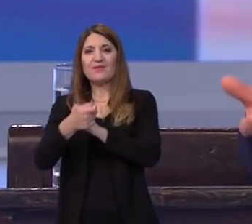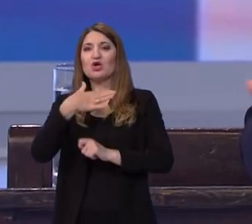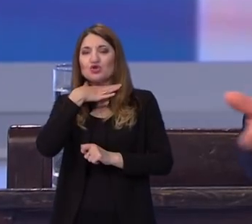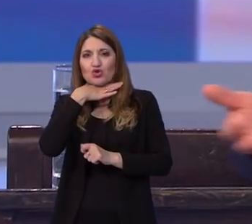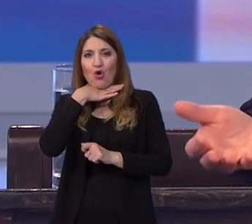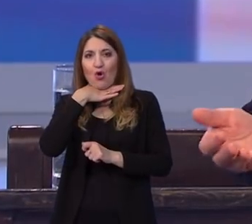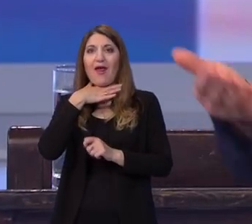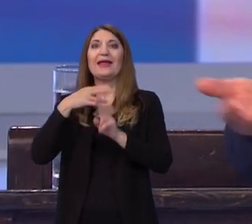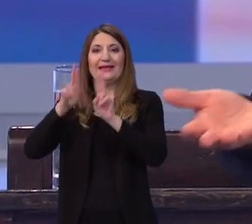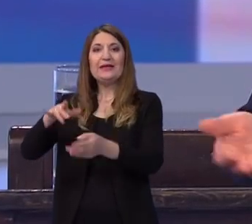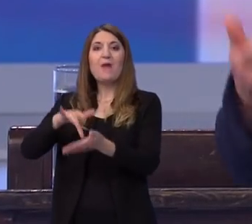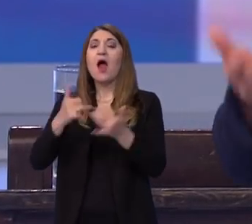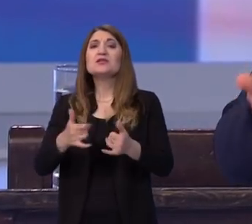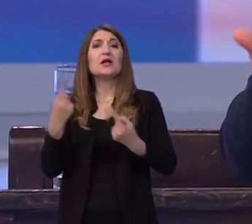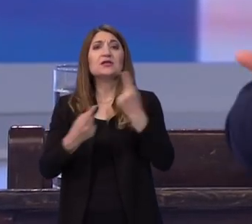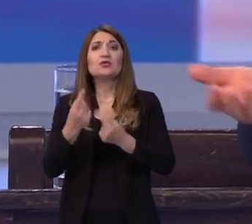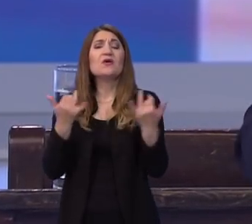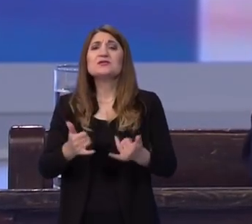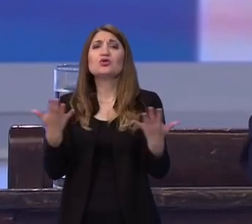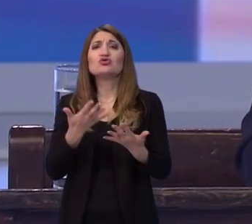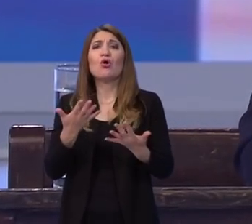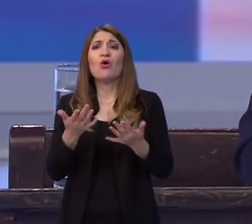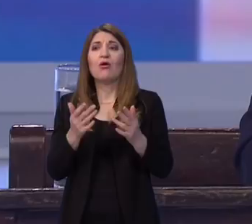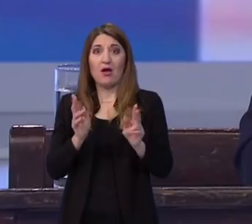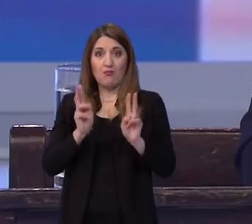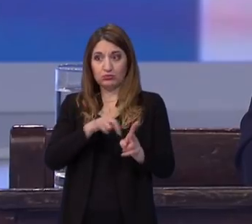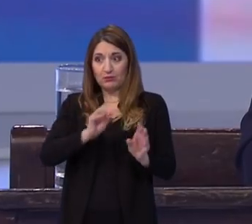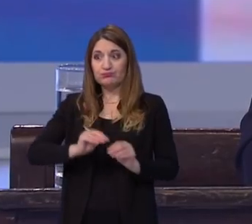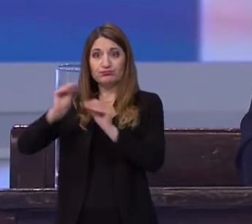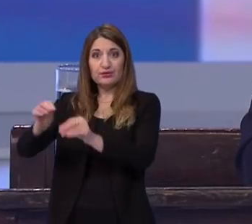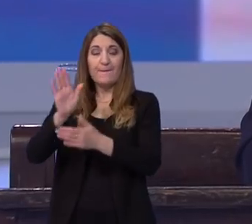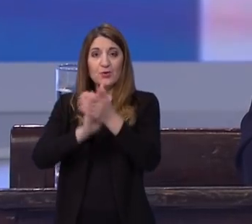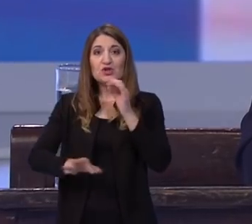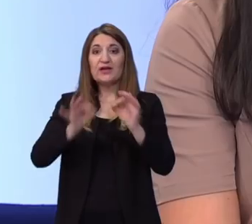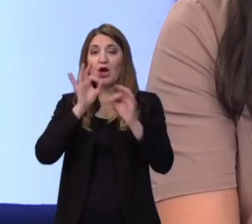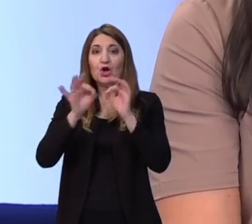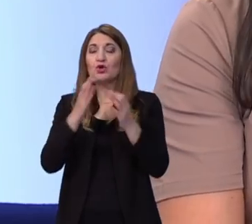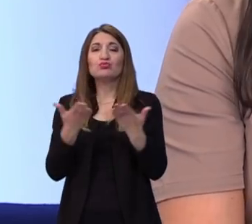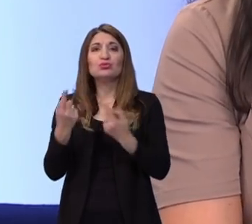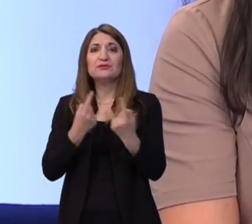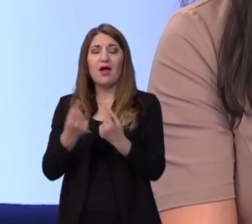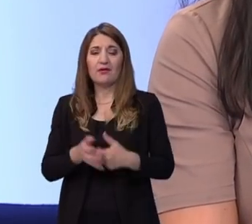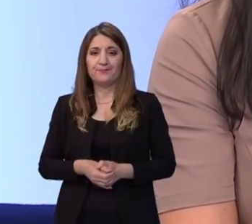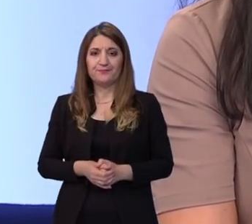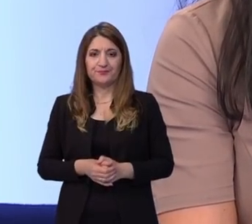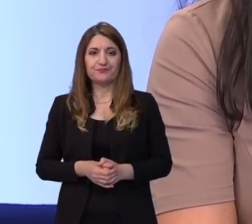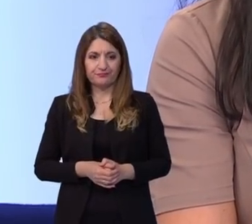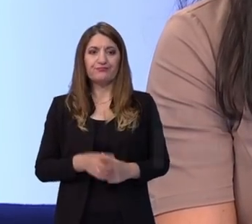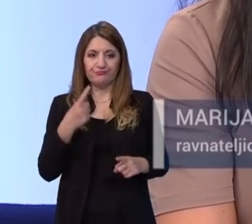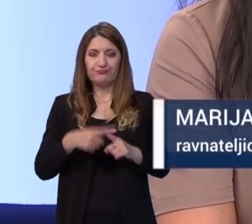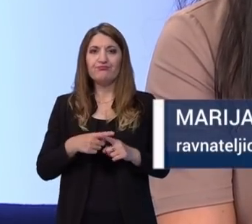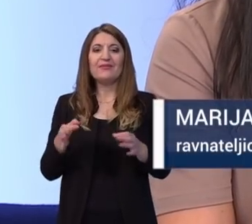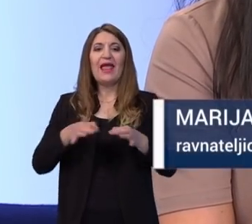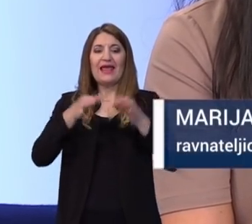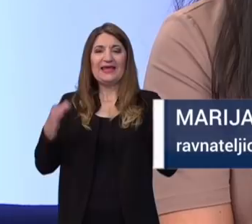Međutim, kako je sad stanje? Što se događa? Hoćete li useliti u nju početkom rujna? Tako je. Da. Javna nabava